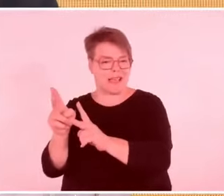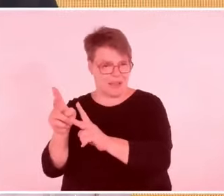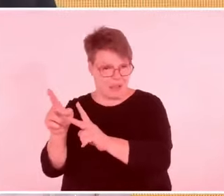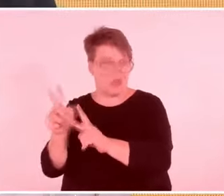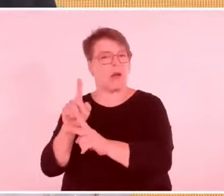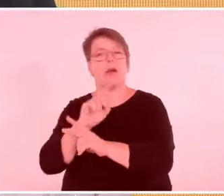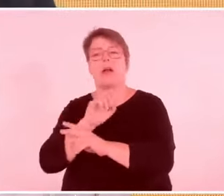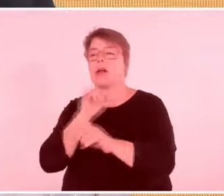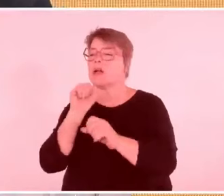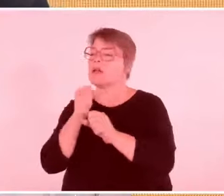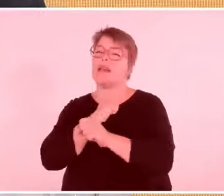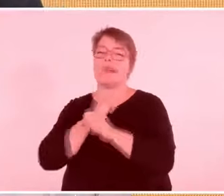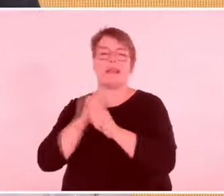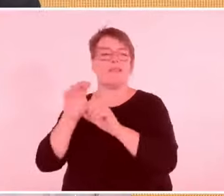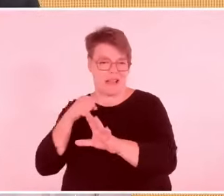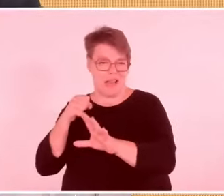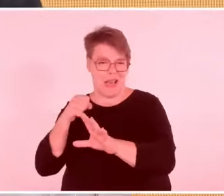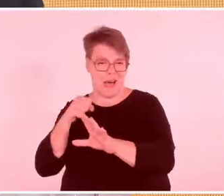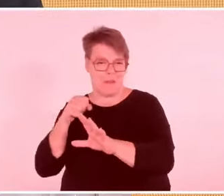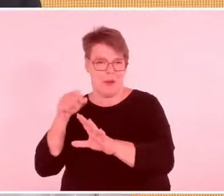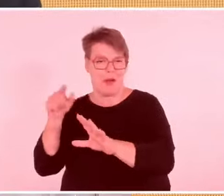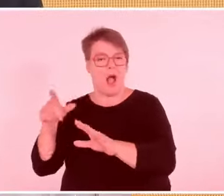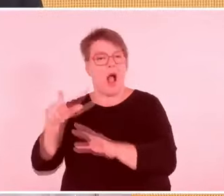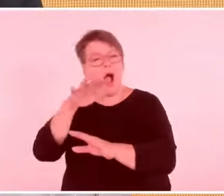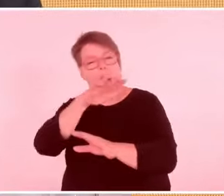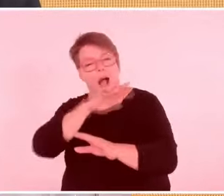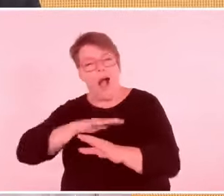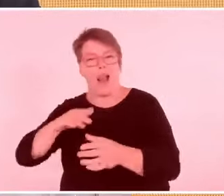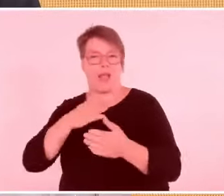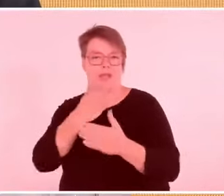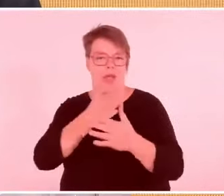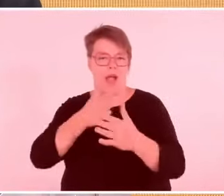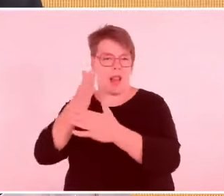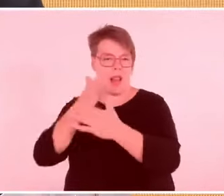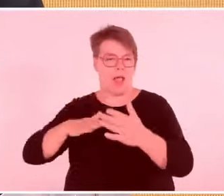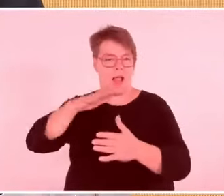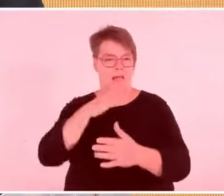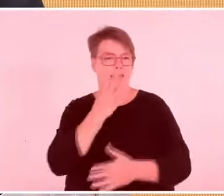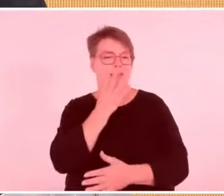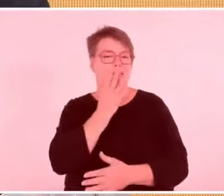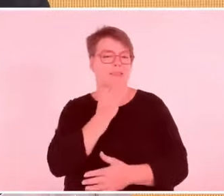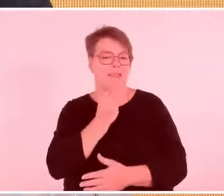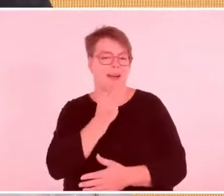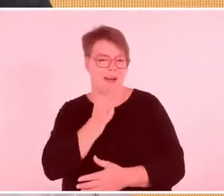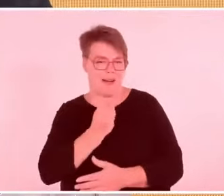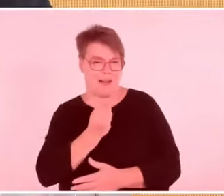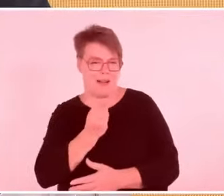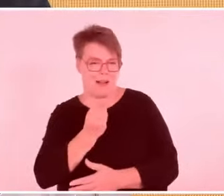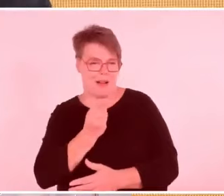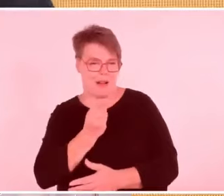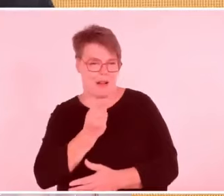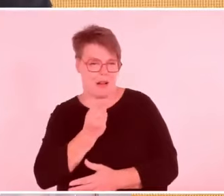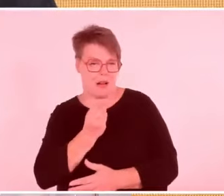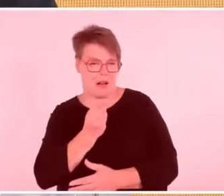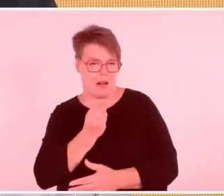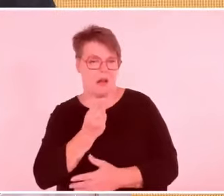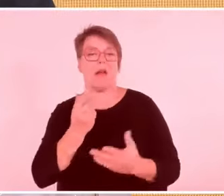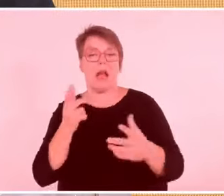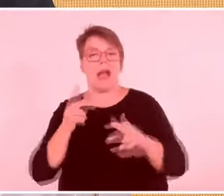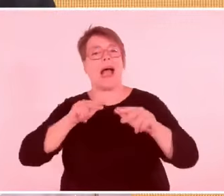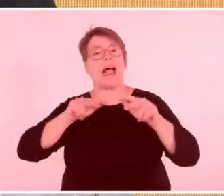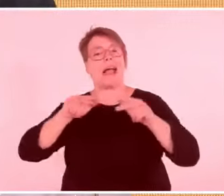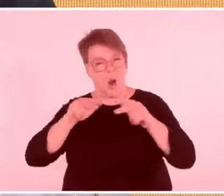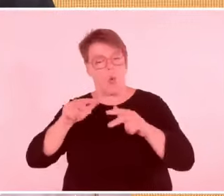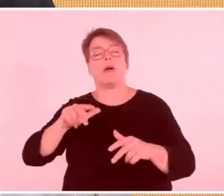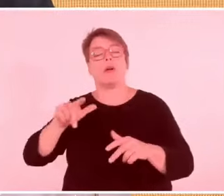dem Golan in Judäa und Samaria. Oder, wie Benjamin Netanyahu sagte, ich zitiere, Israel ist nicht